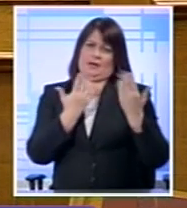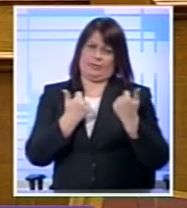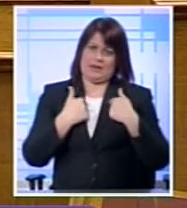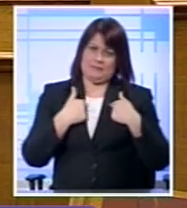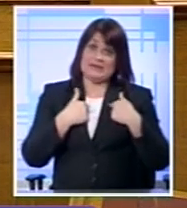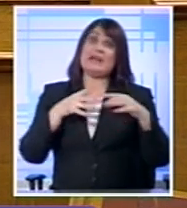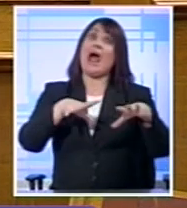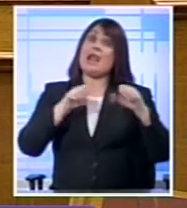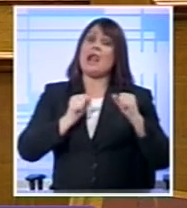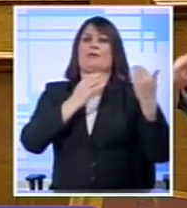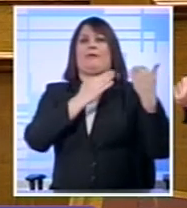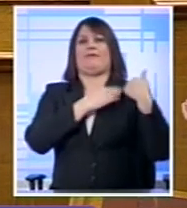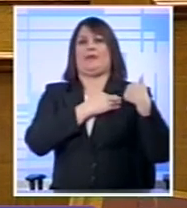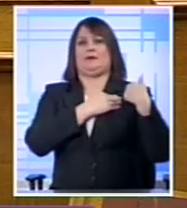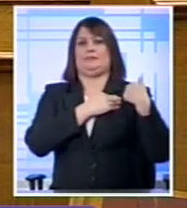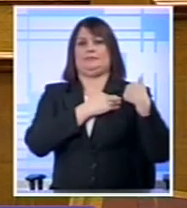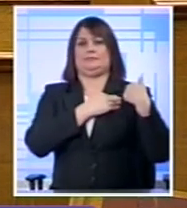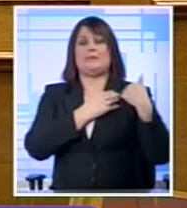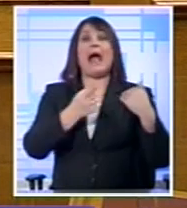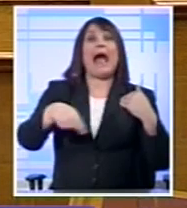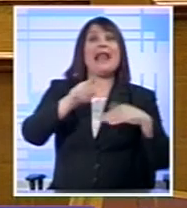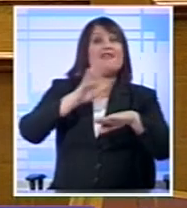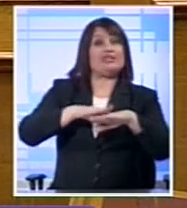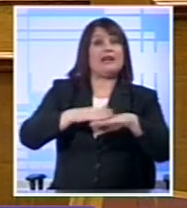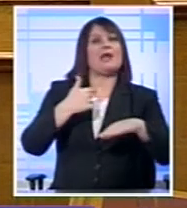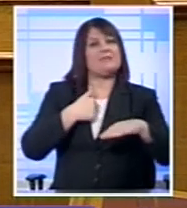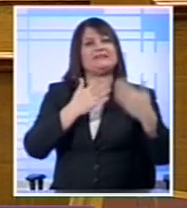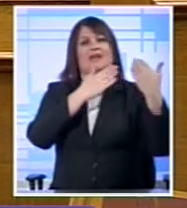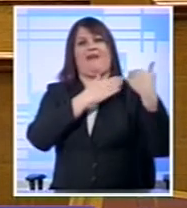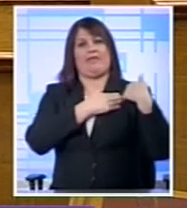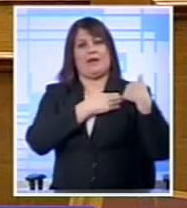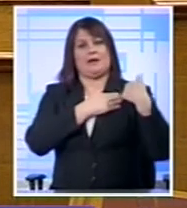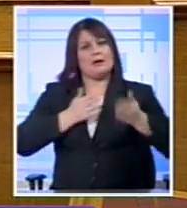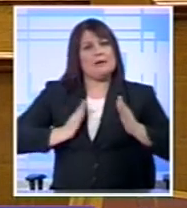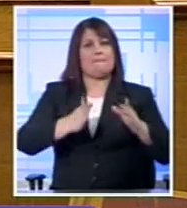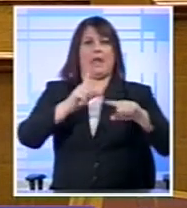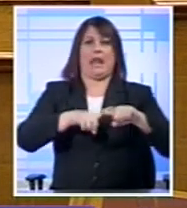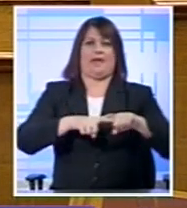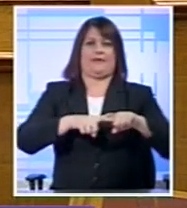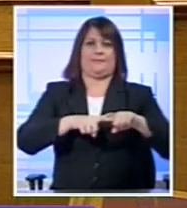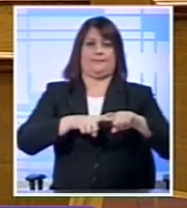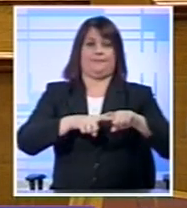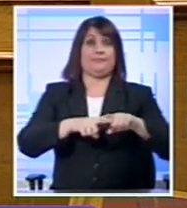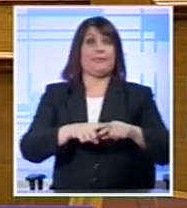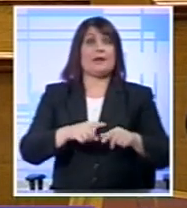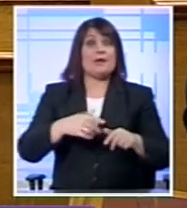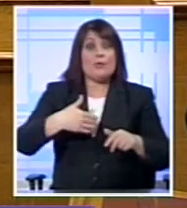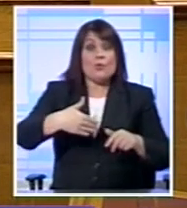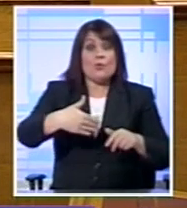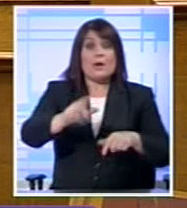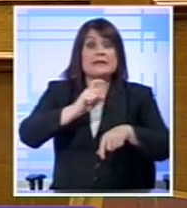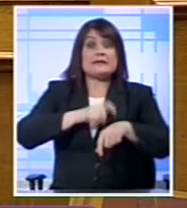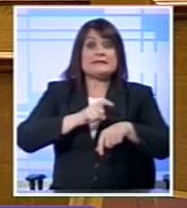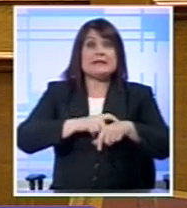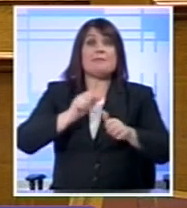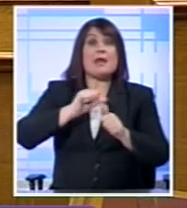Υπότιτλοι AUTHORWAVE να πάμε τη χώρα μπροστά Κάθε ώρα, κάθε στιγμή Όλους